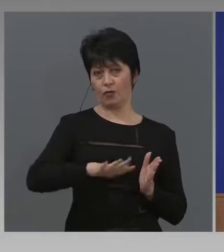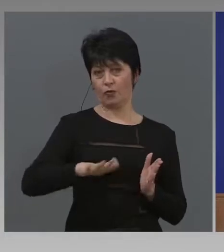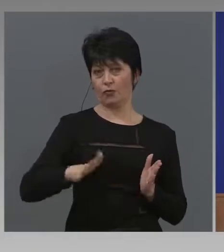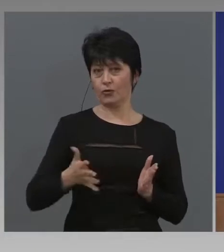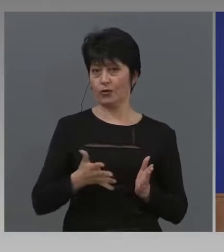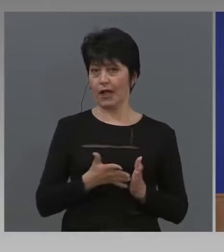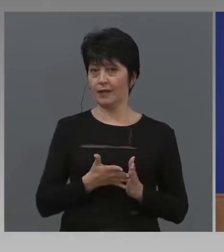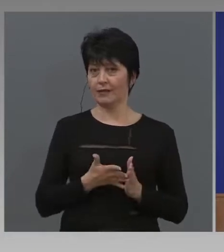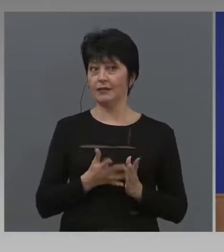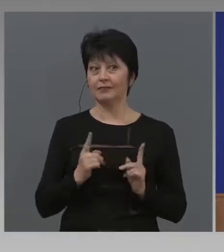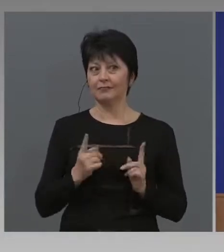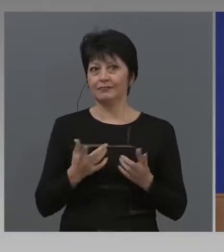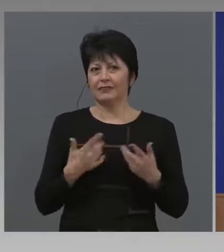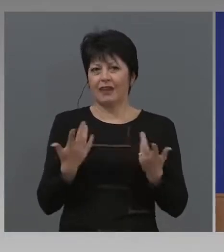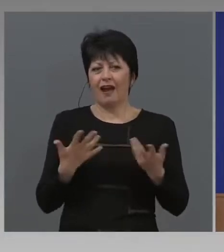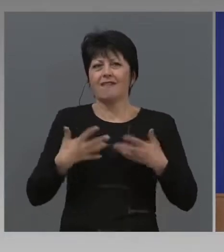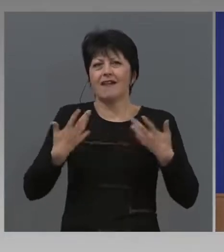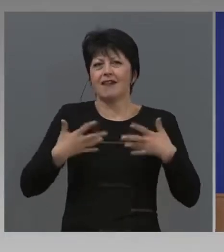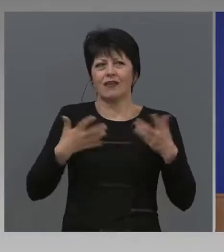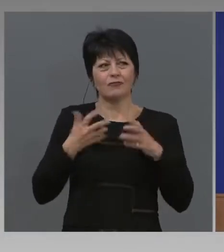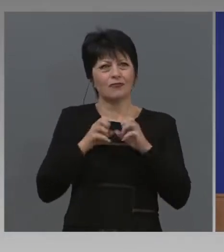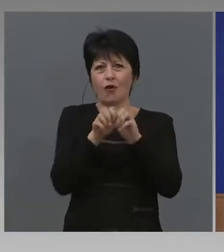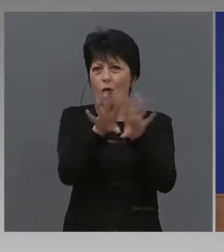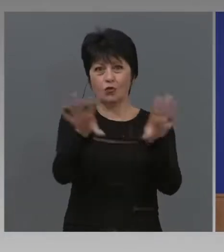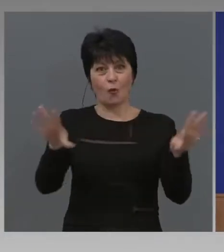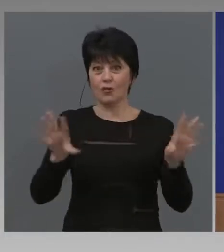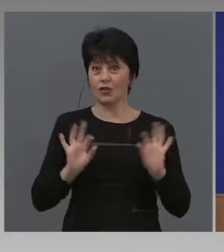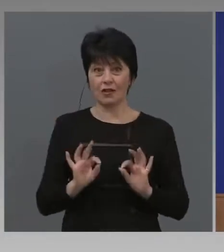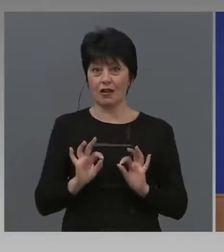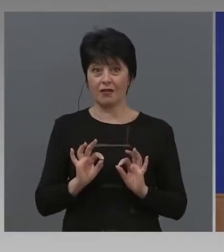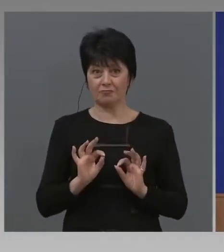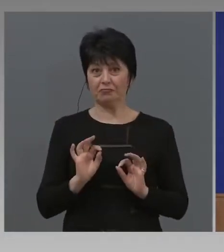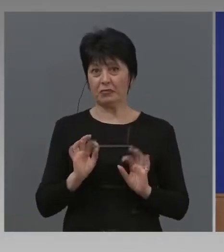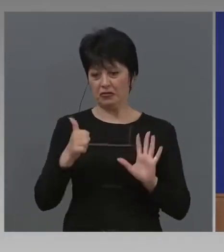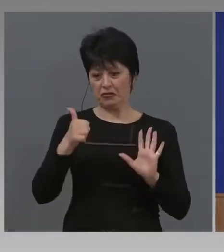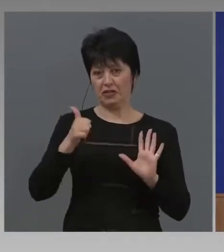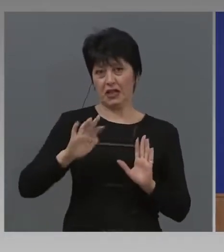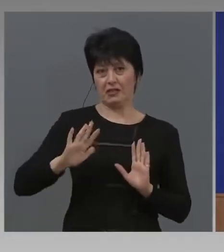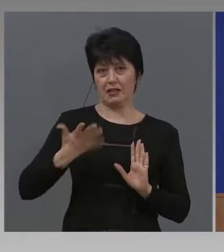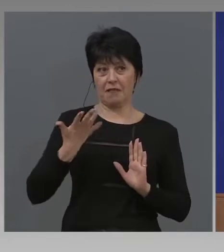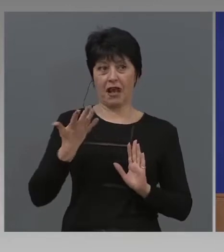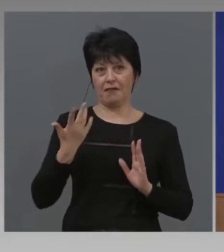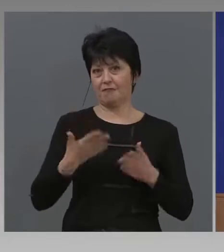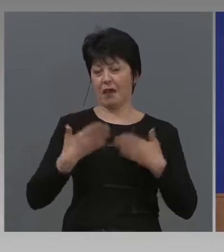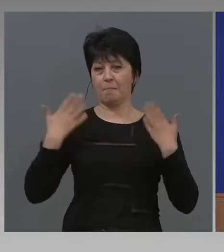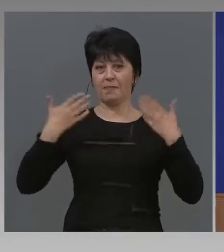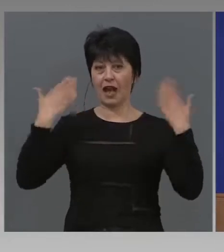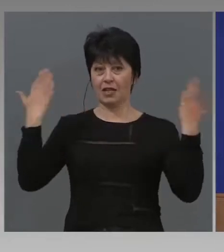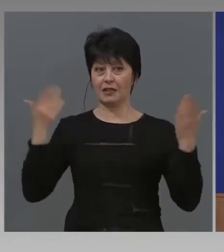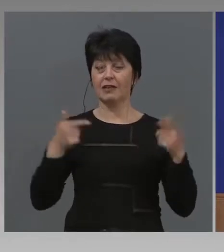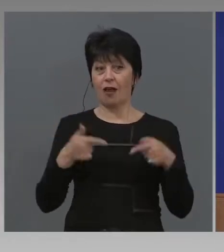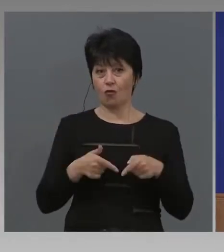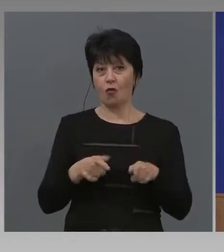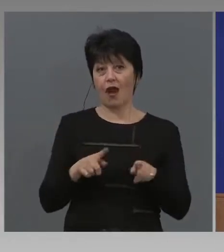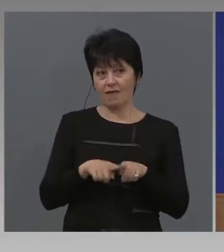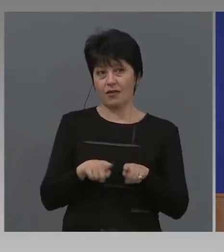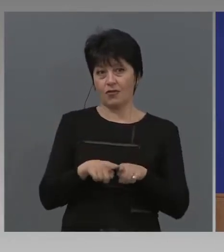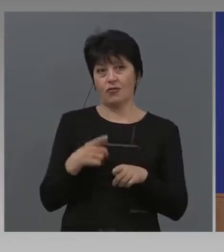такава радост ще го съобщат, че не може да си престави за Гер Геолден, парада и тогава пак има Европейски съвет.